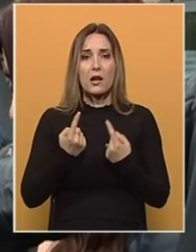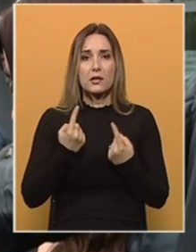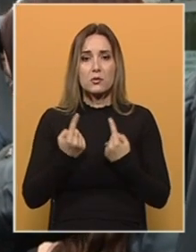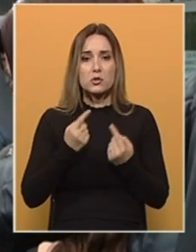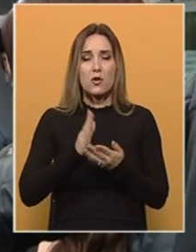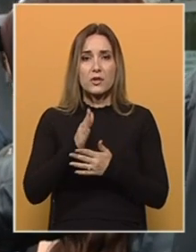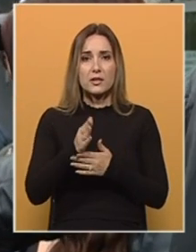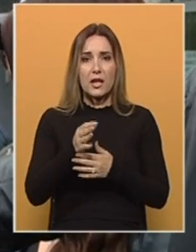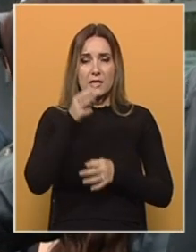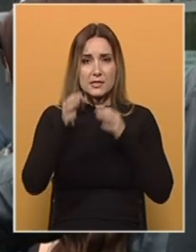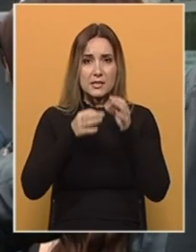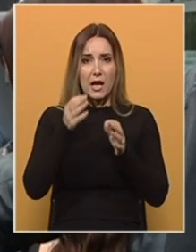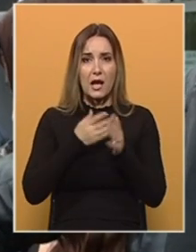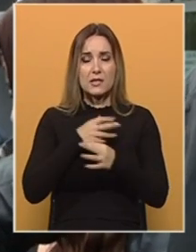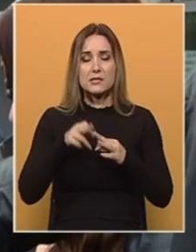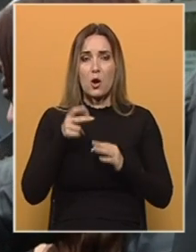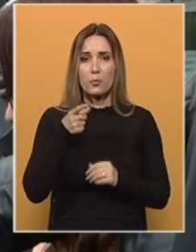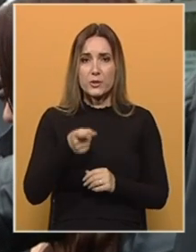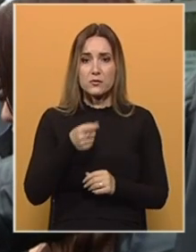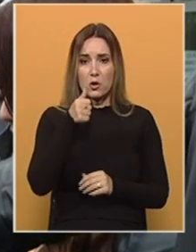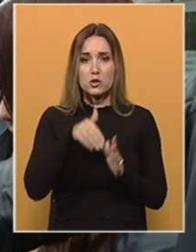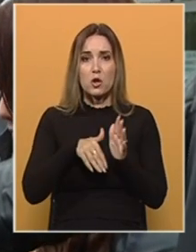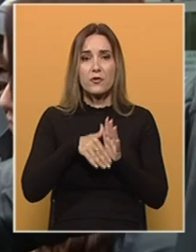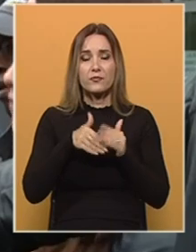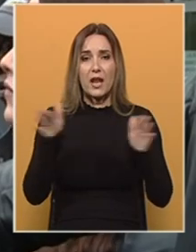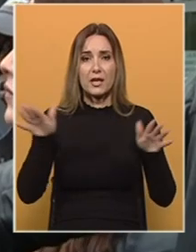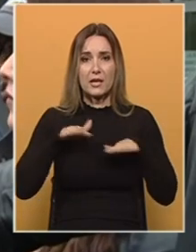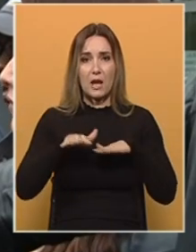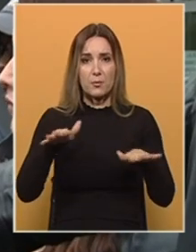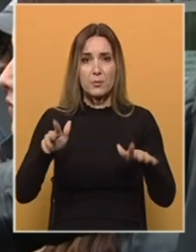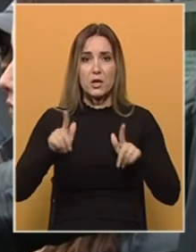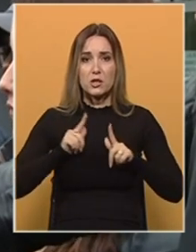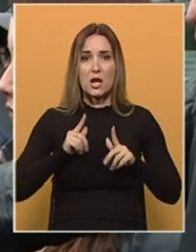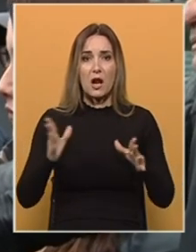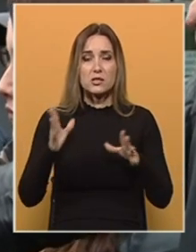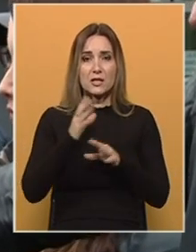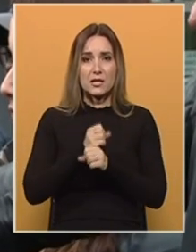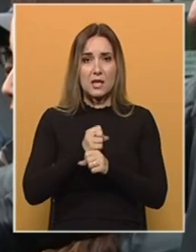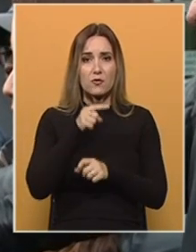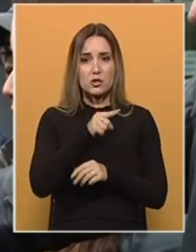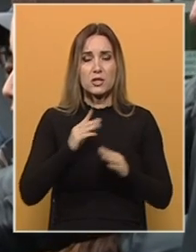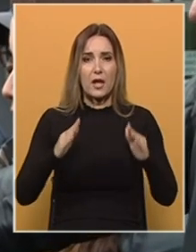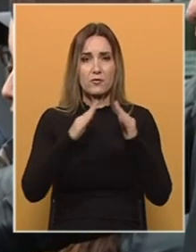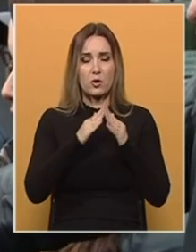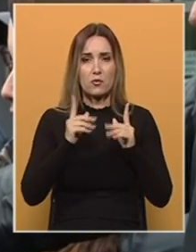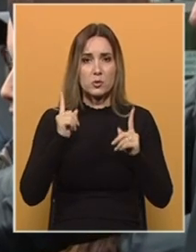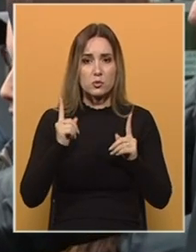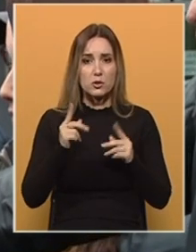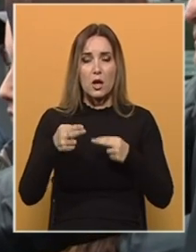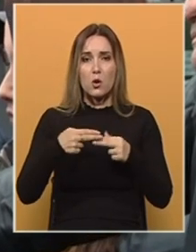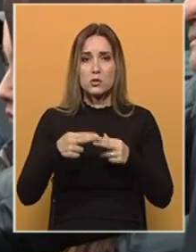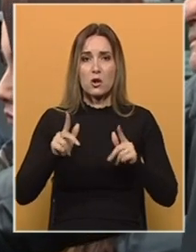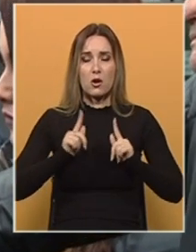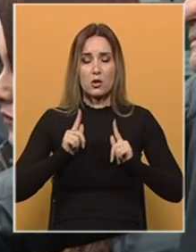ubijstvo. Biće otvorena istraga za ubijstvo, što je veliki napredak, znači čekalo se da se završi postupak na Vrhovnom sudu i eto uskoro